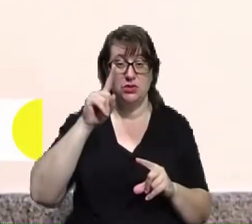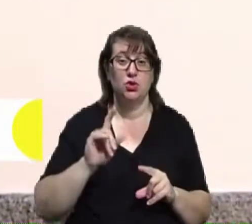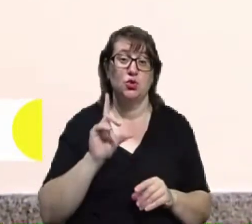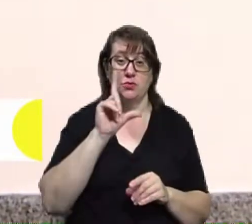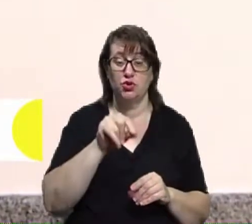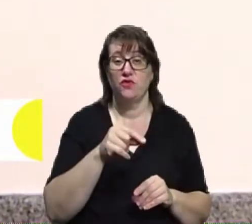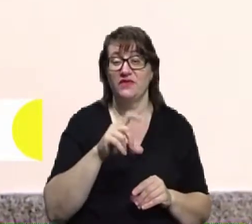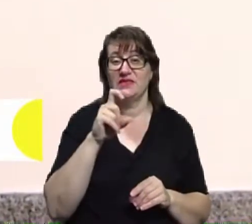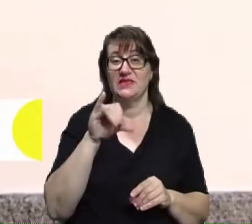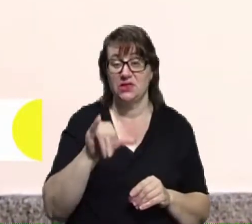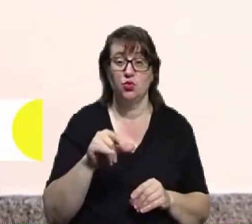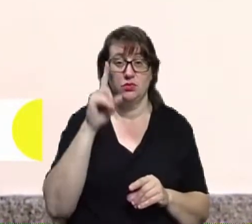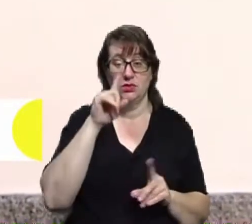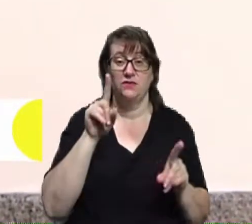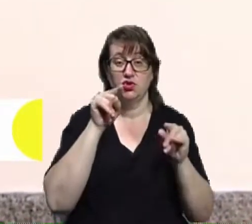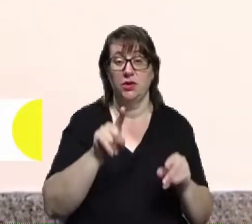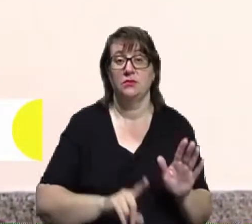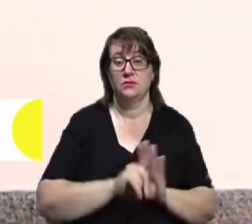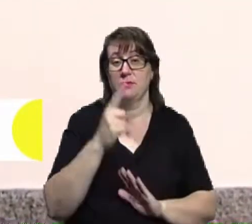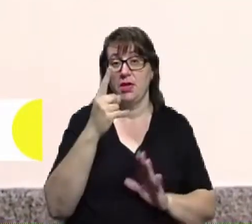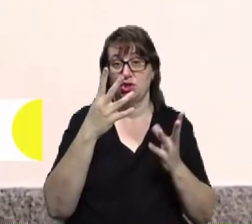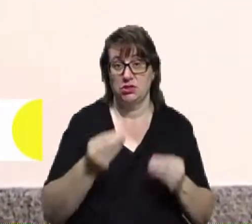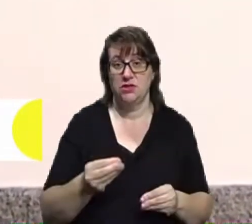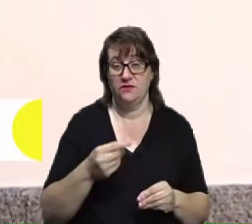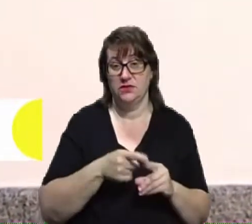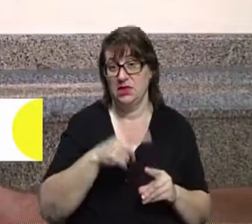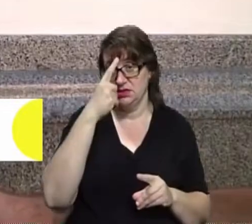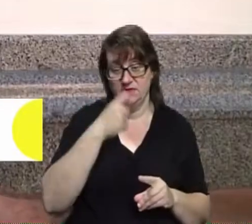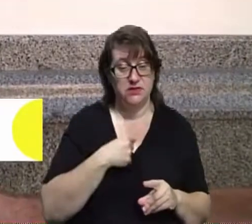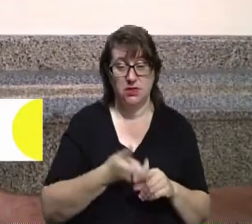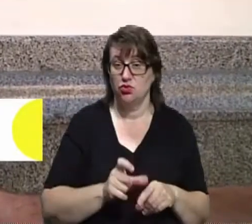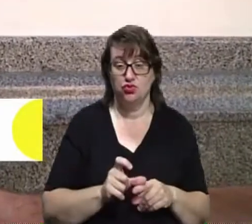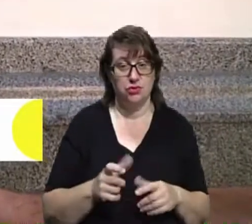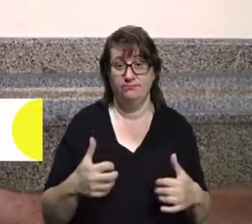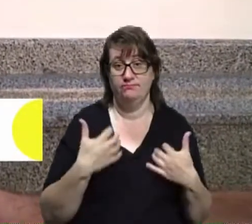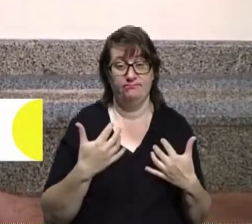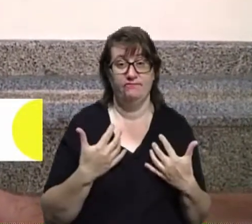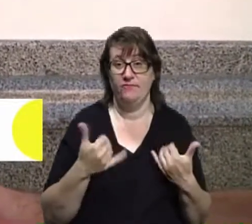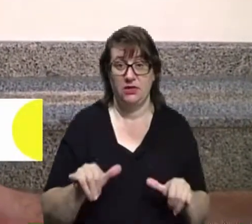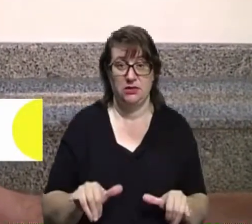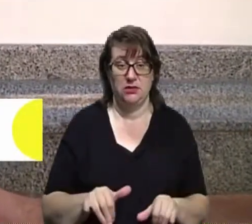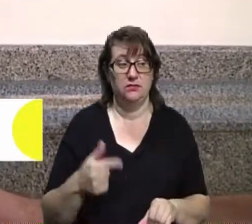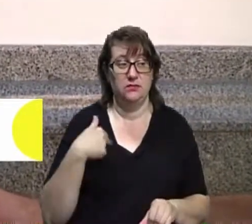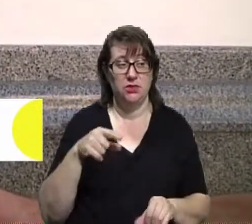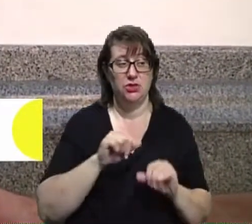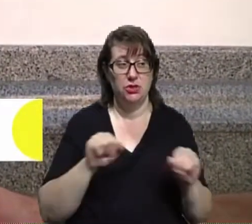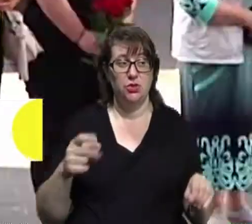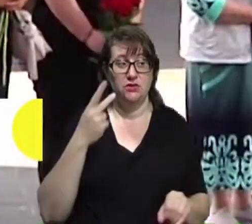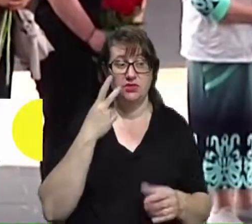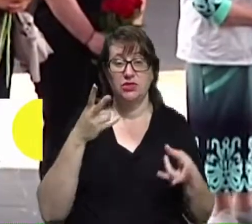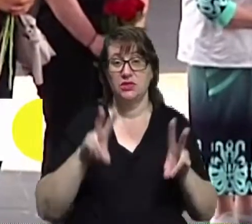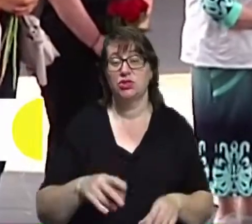він там з перших днів і ця дізвістка дуже сильно вразила. Він наш герой, він завжди залишиться в наших